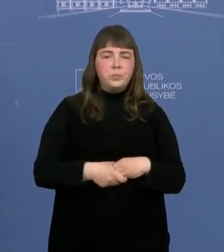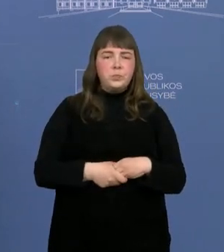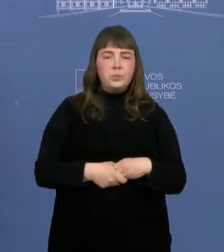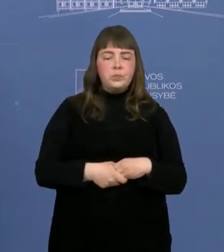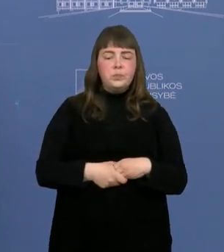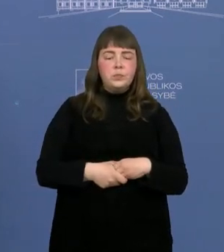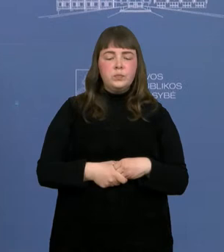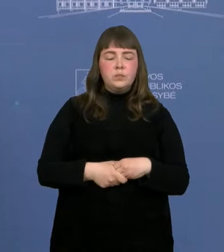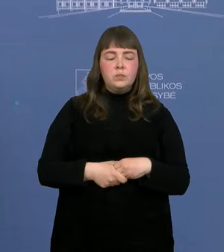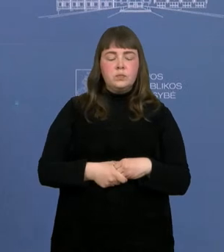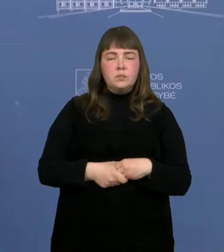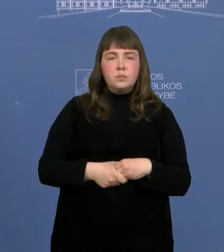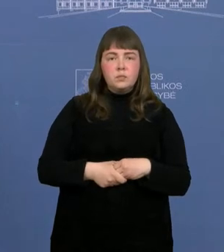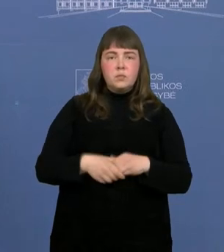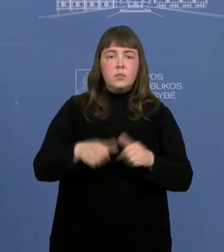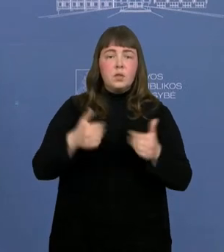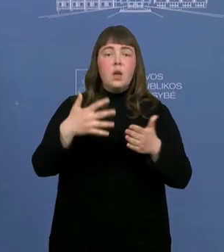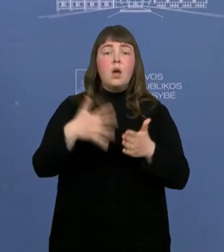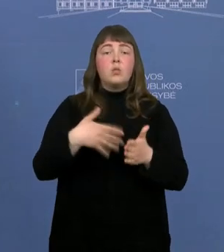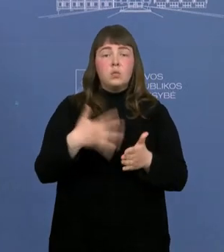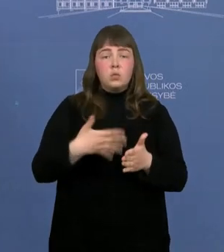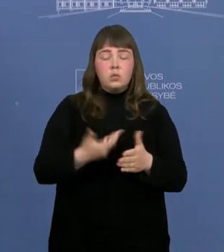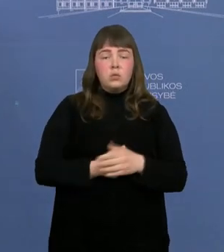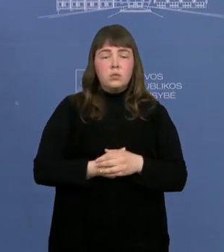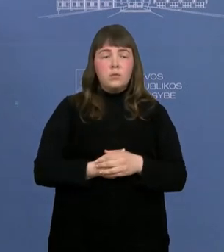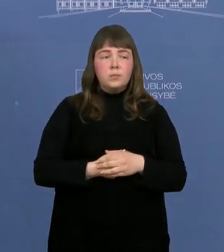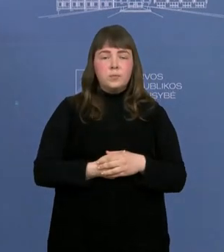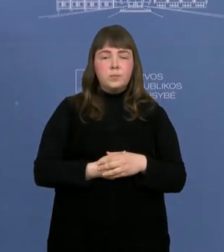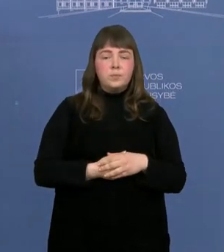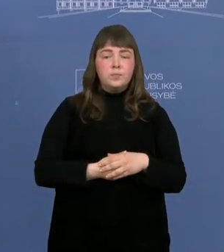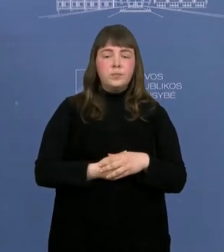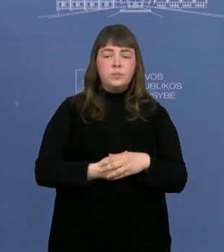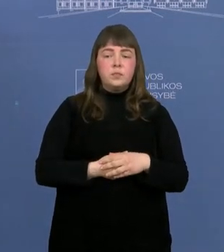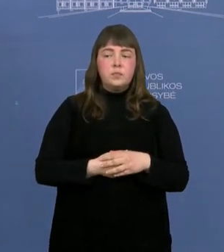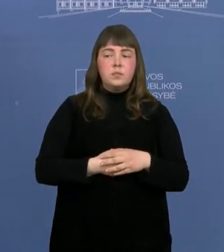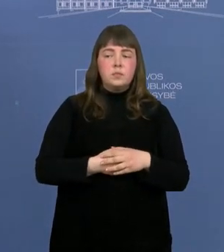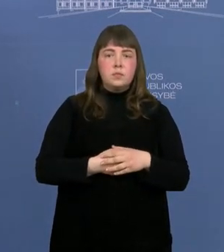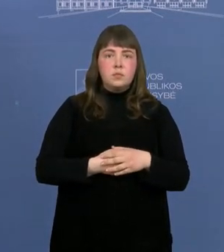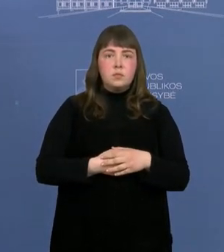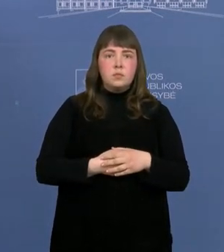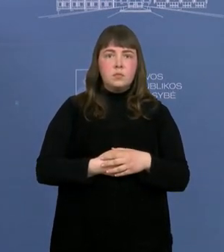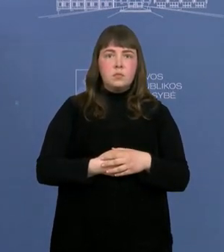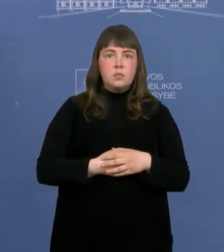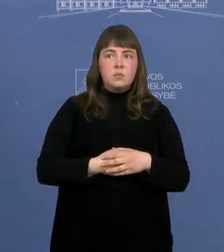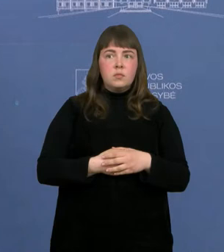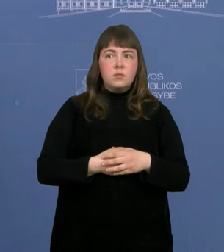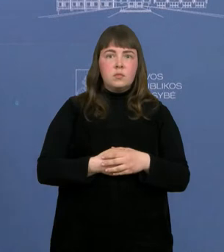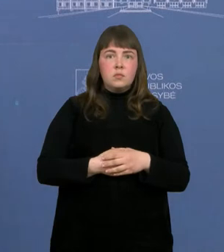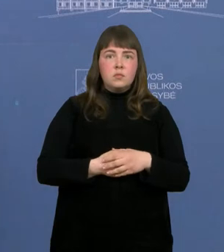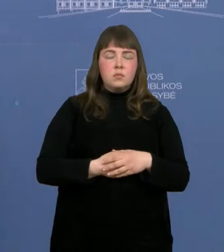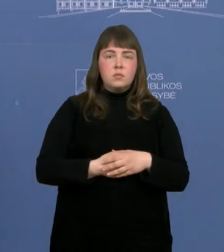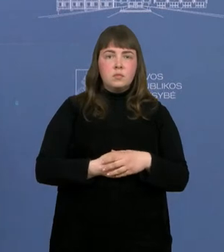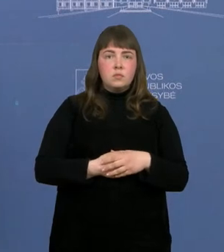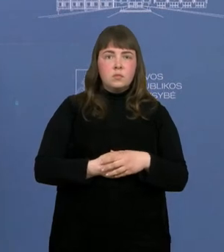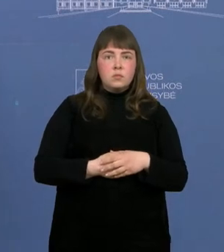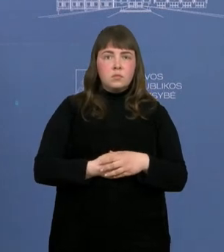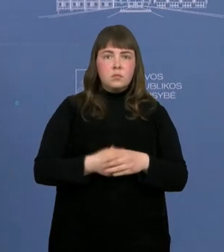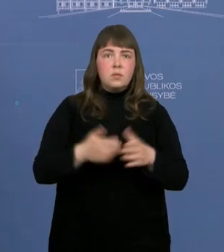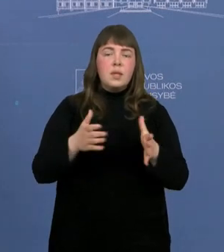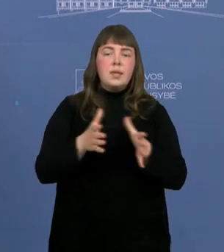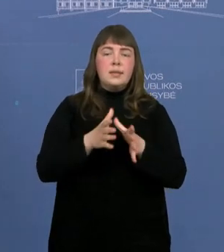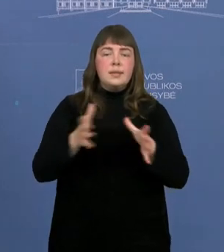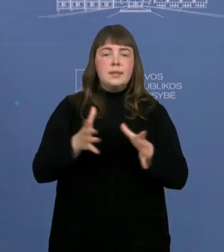Gerai, tai toliau sekantį didelį ir manau, kad